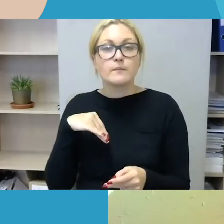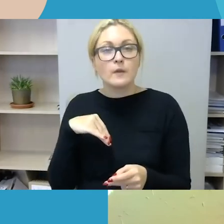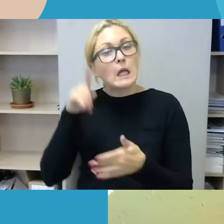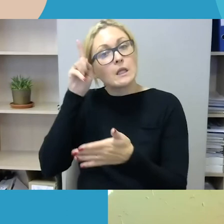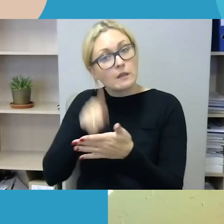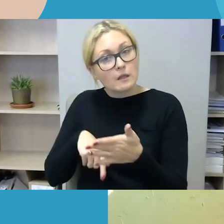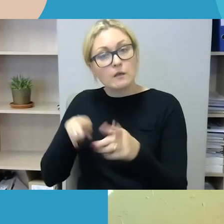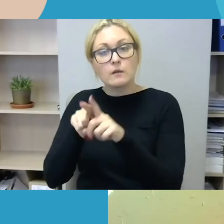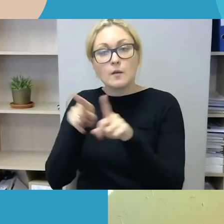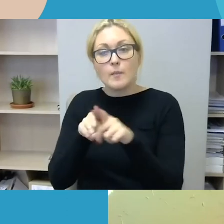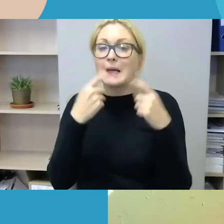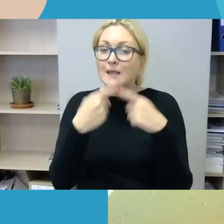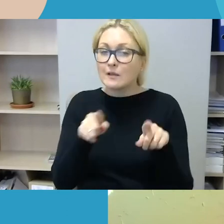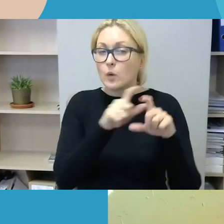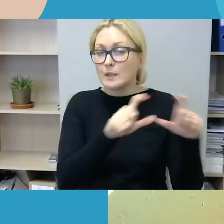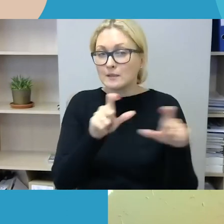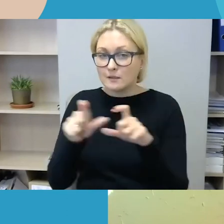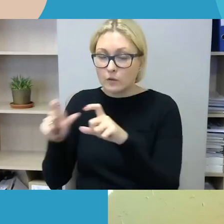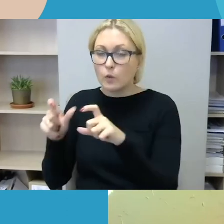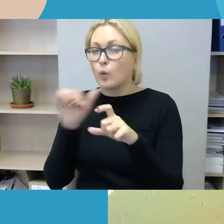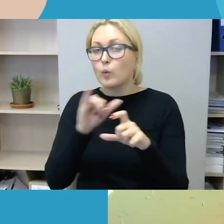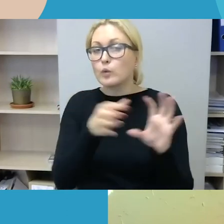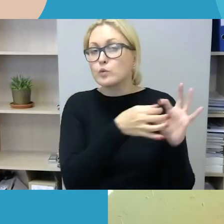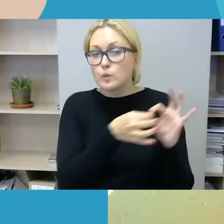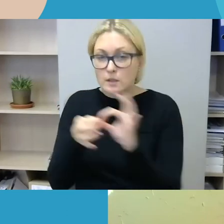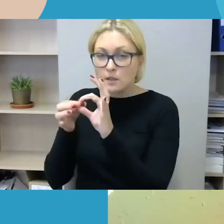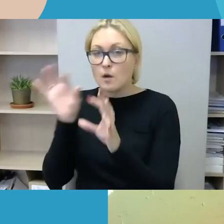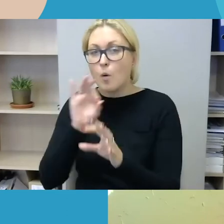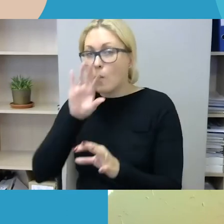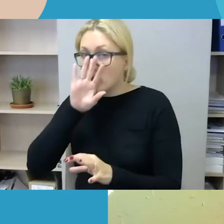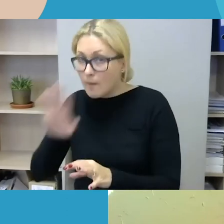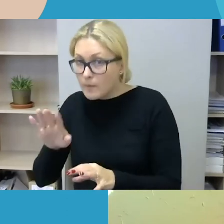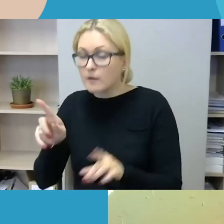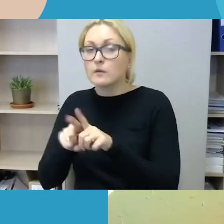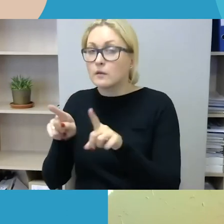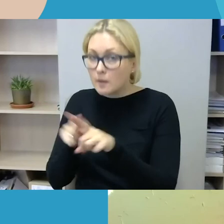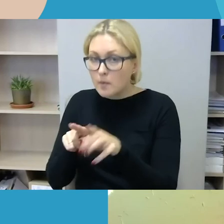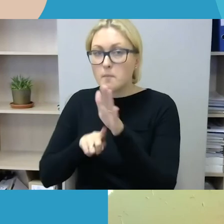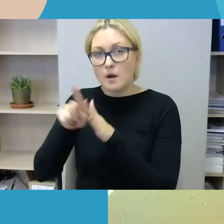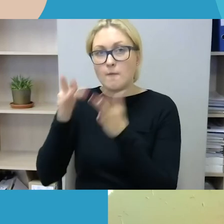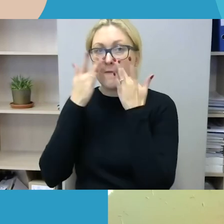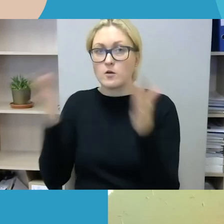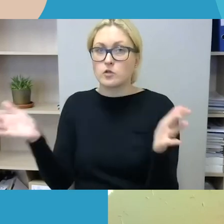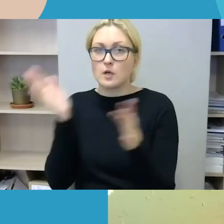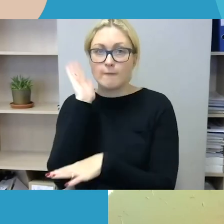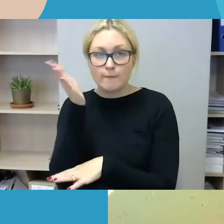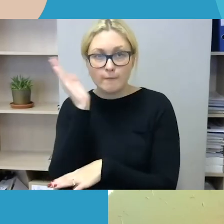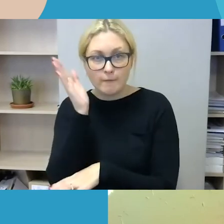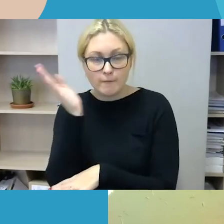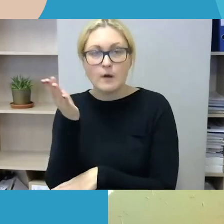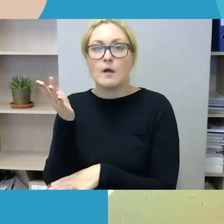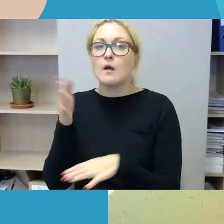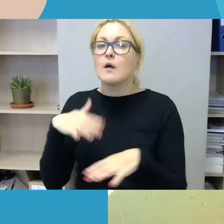kitos institucijos, kurios susijusia su šies vietimi, pradės apie tai kalbėti ir kad atkaipti. Nes visuomenės dėmesį